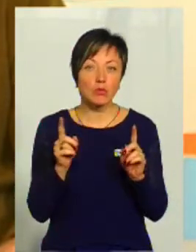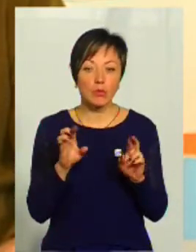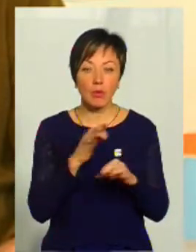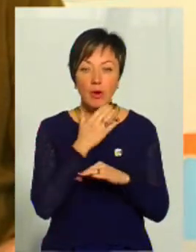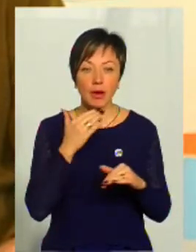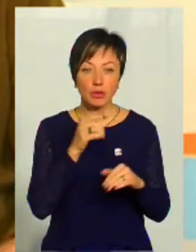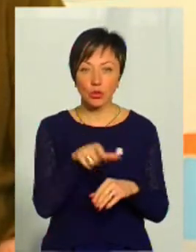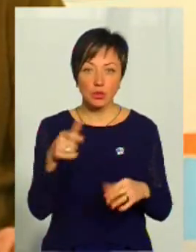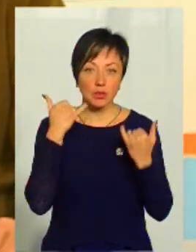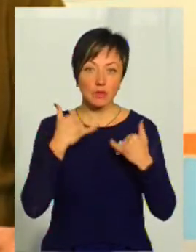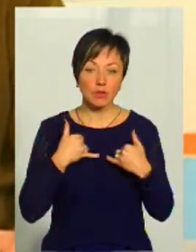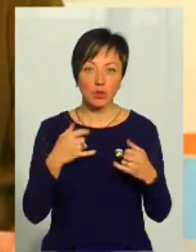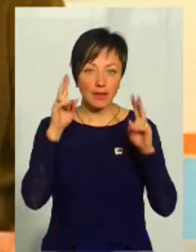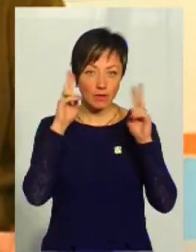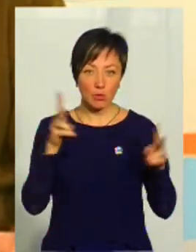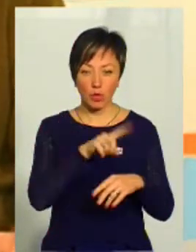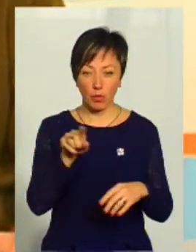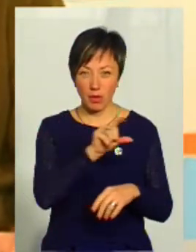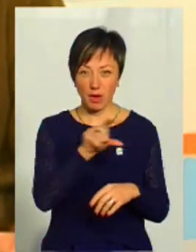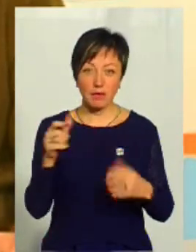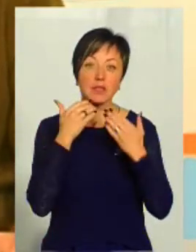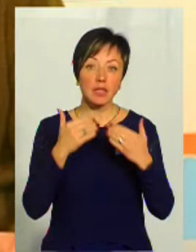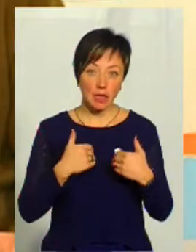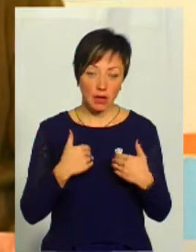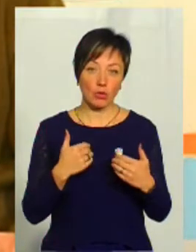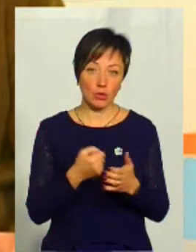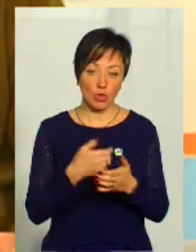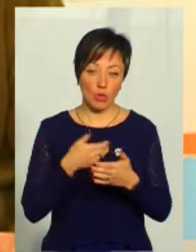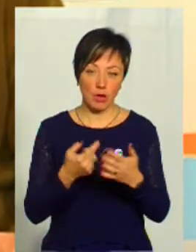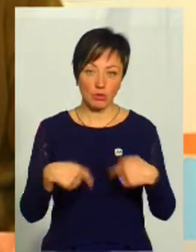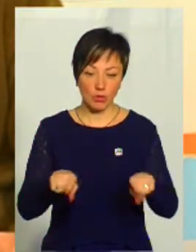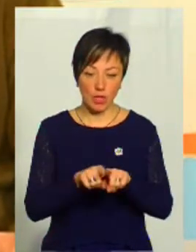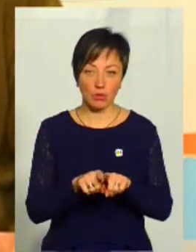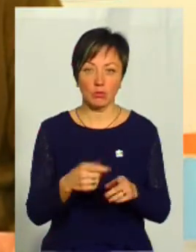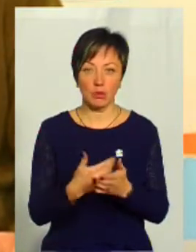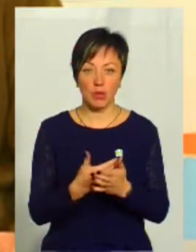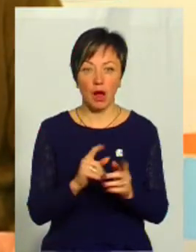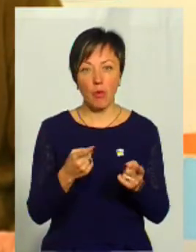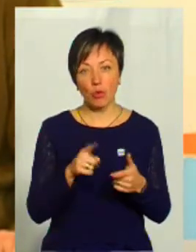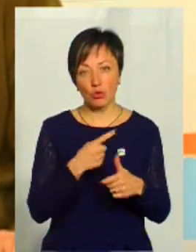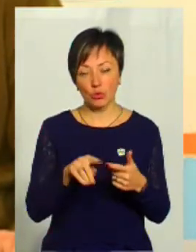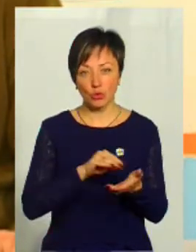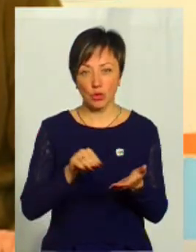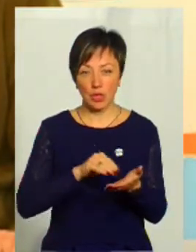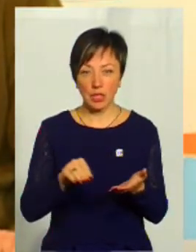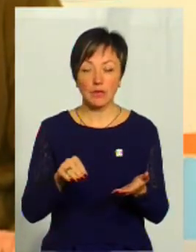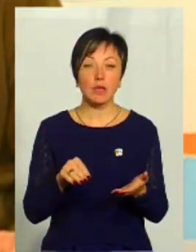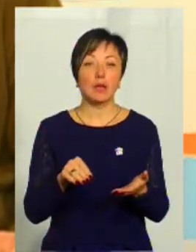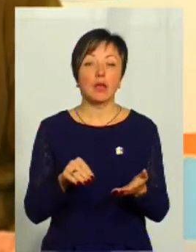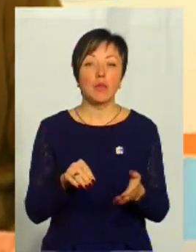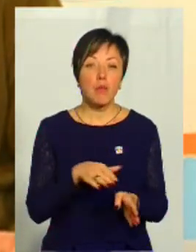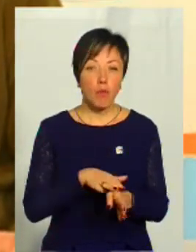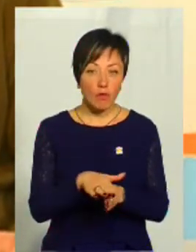тому що дуже багато людей телефонують з невідомих номерів і звертаються до громадського сектору, там, або до журналістів. І тому